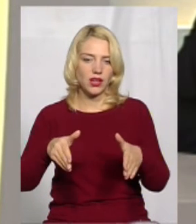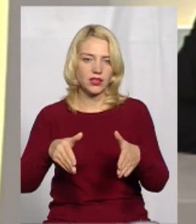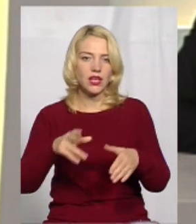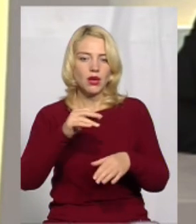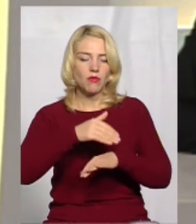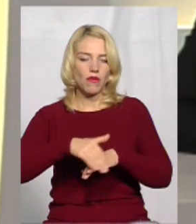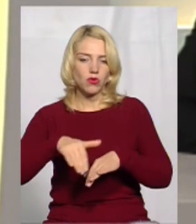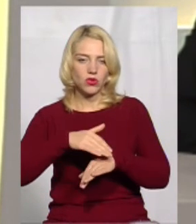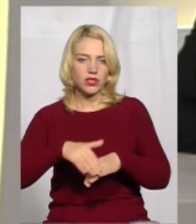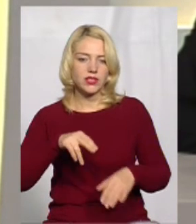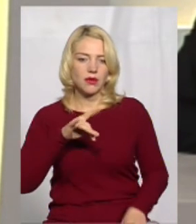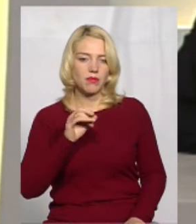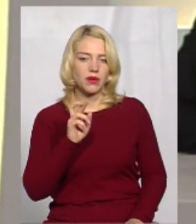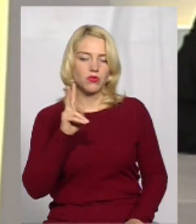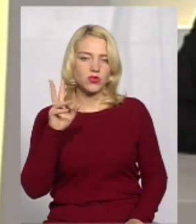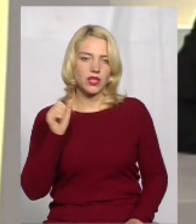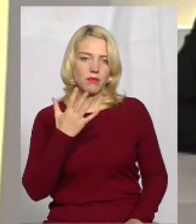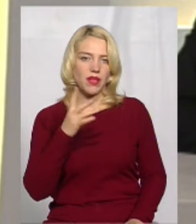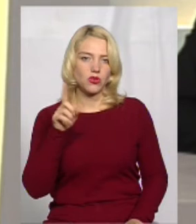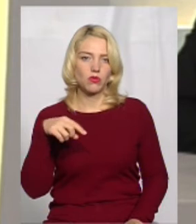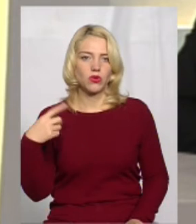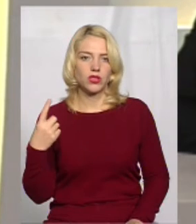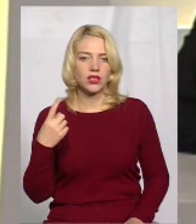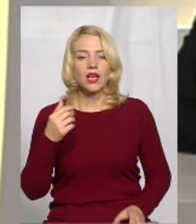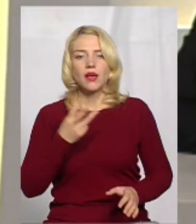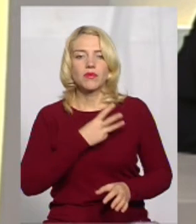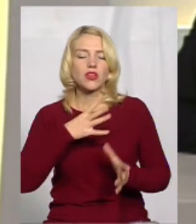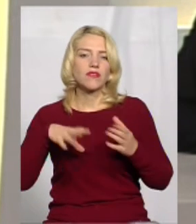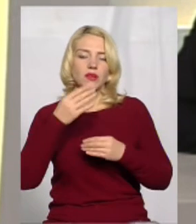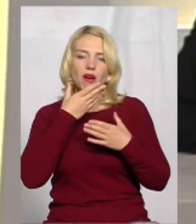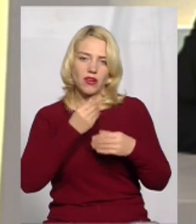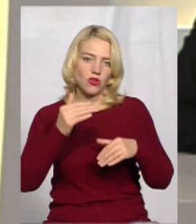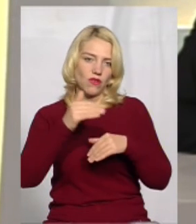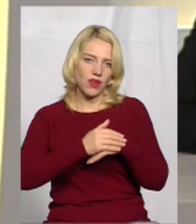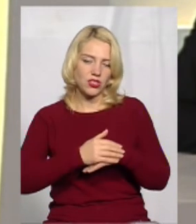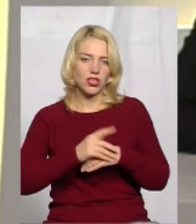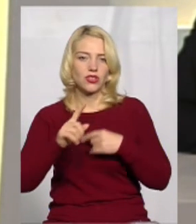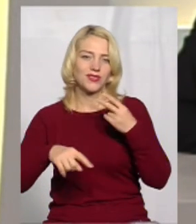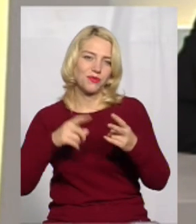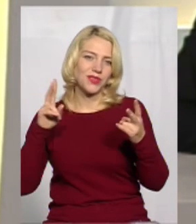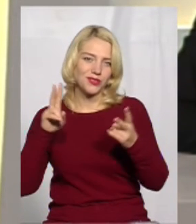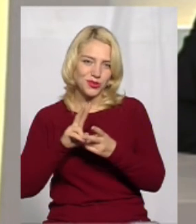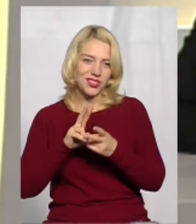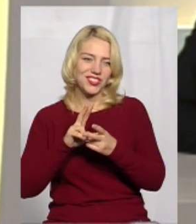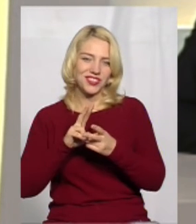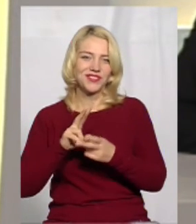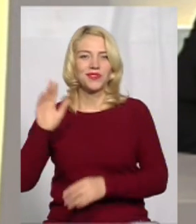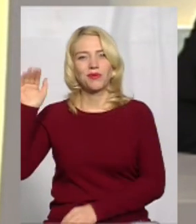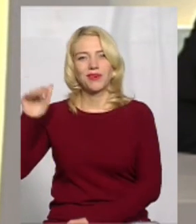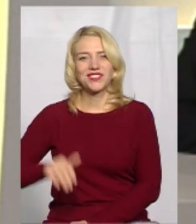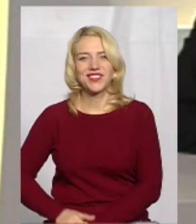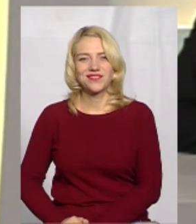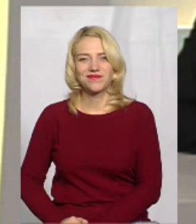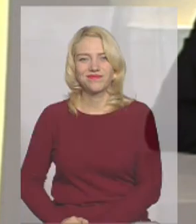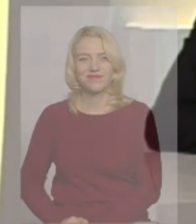по вулиці Прибузька, 5, дріб 1. Бажаю всім гарного вечора та до зустрічі у наступній темі дня.